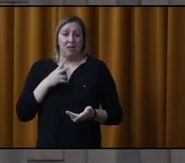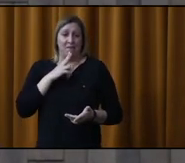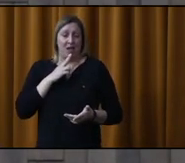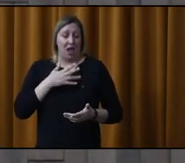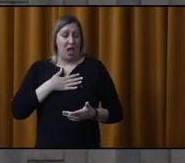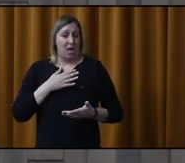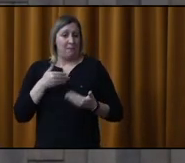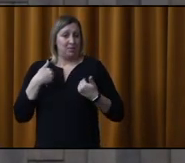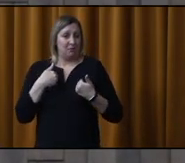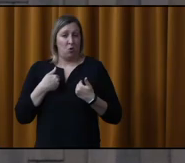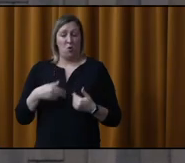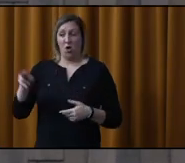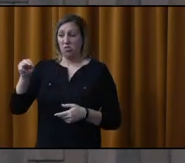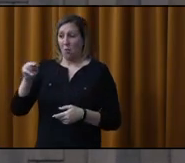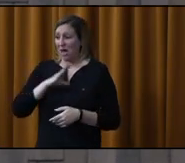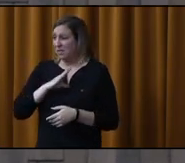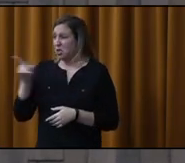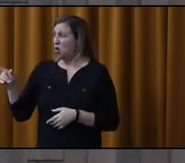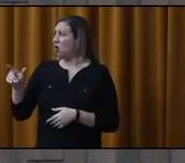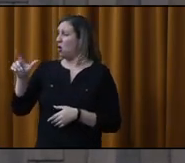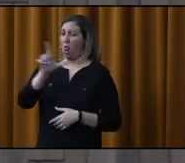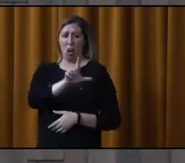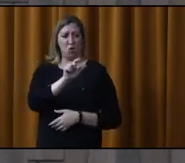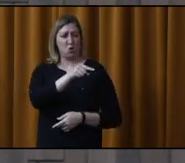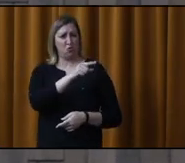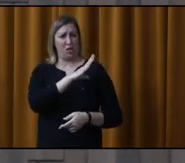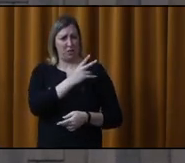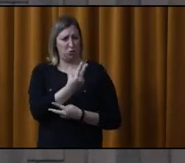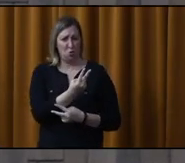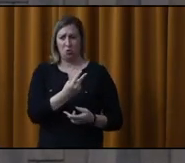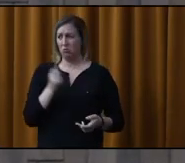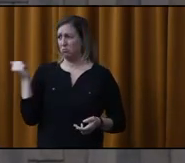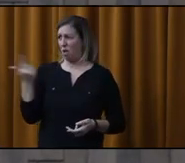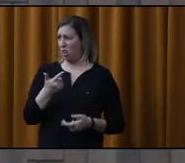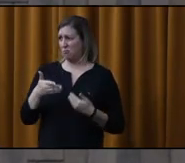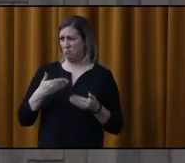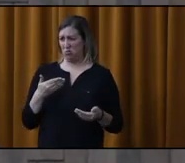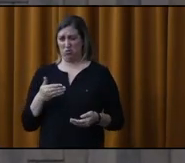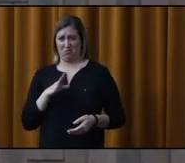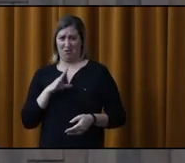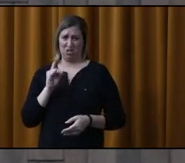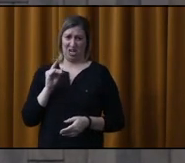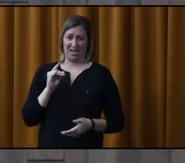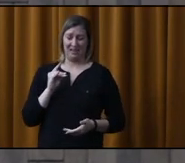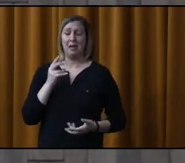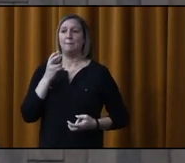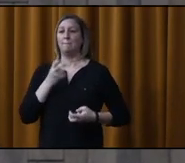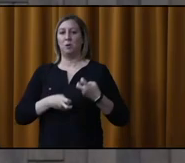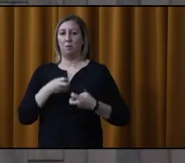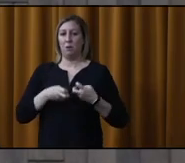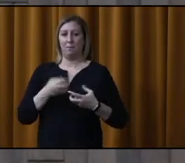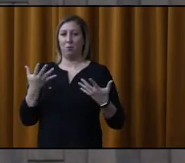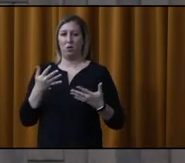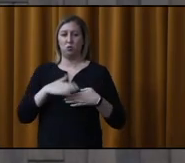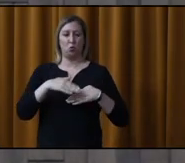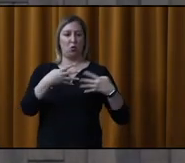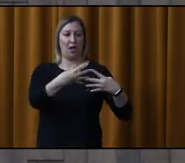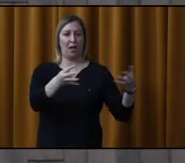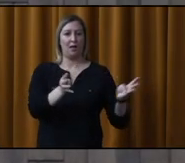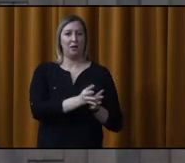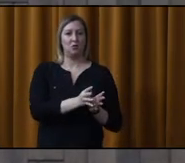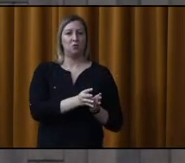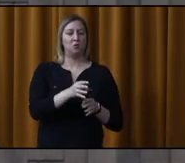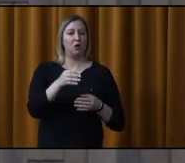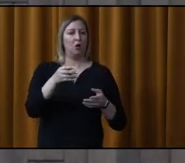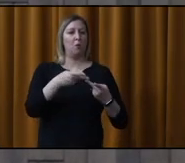animaux. Normand en a, Luc en a deux, quasiment tout le monde ici a des chiens. La problématique qu'il y avait avec l'enclos canin au Parc